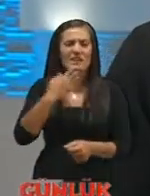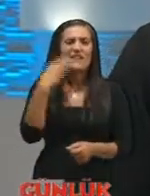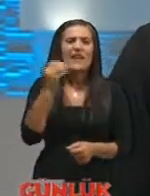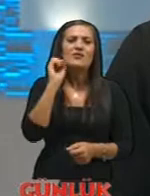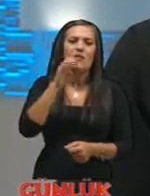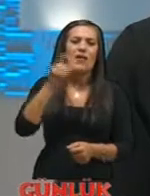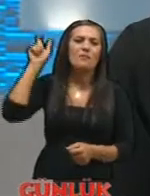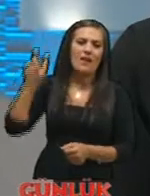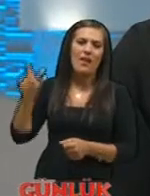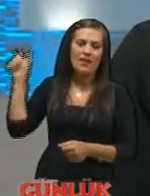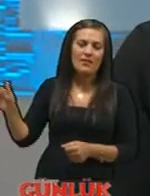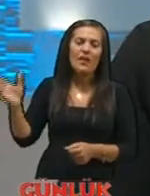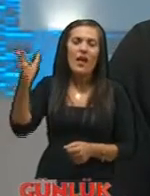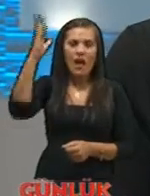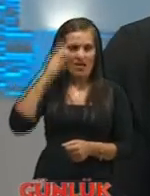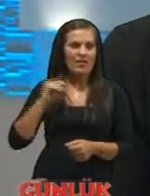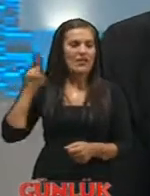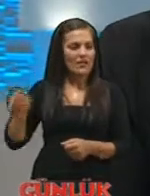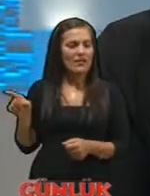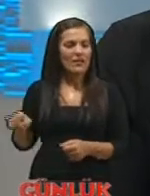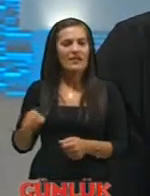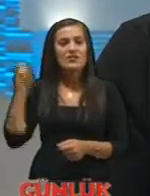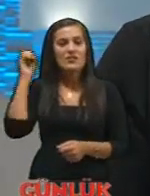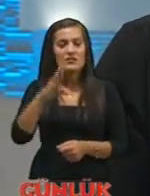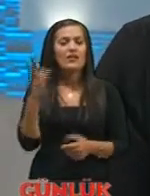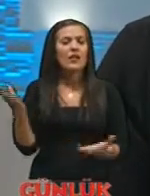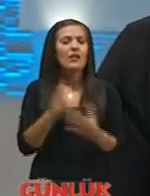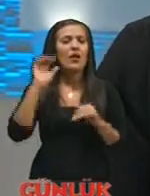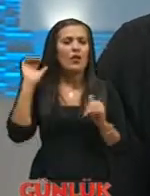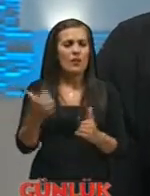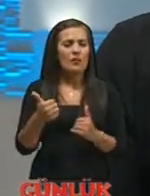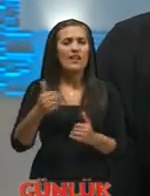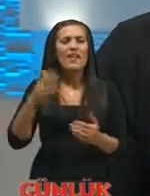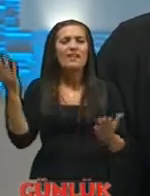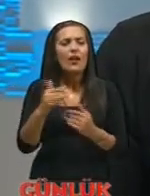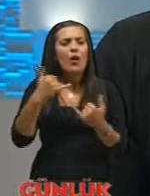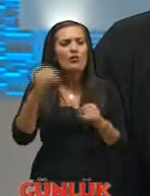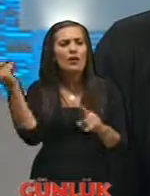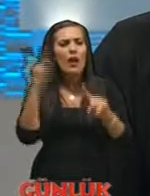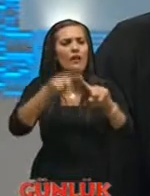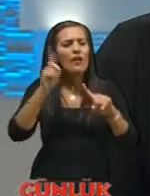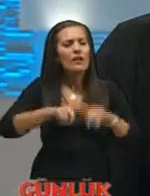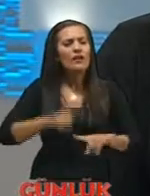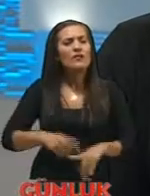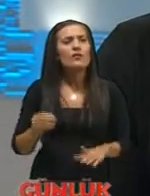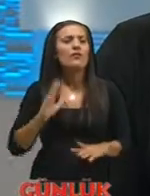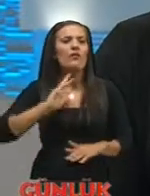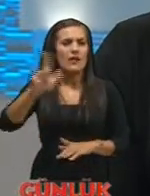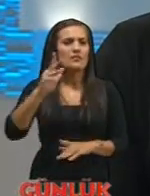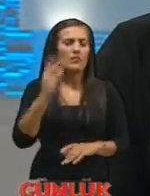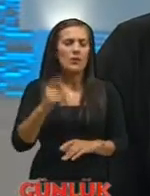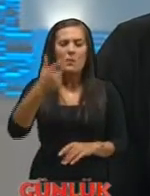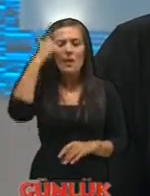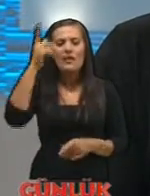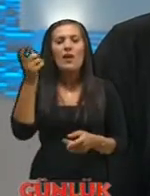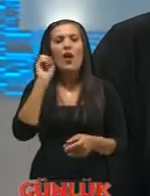yönetmenlerimiz fark ettiler ışık ne kadar önemli neler katıyor oyuna onun için belli